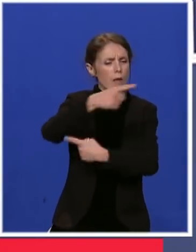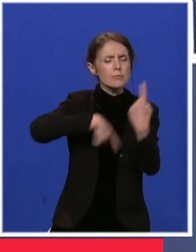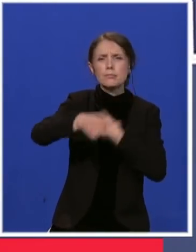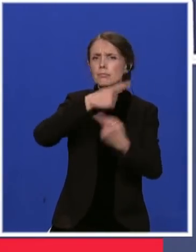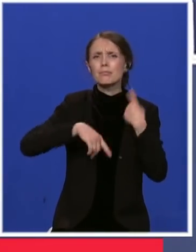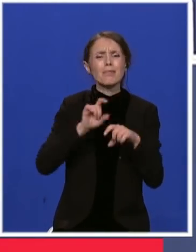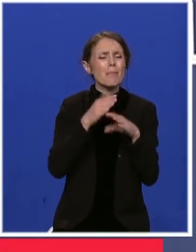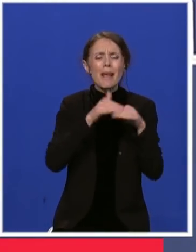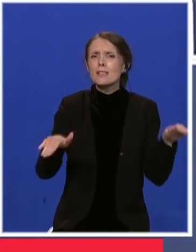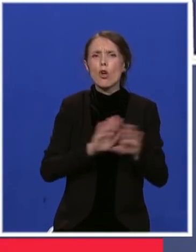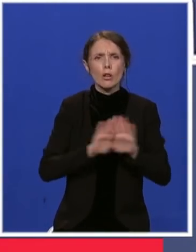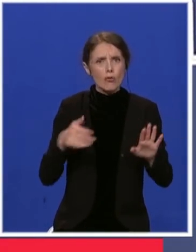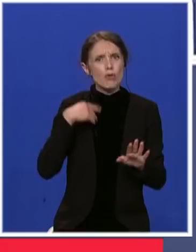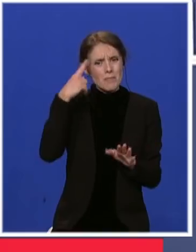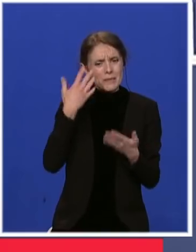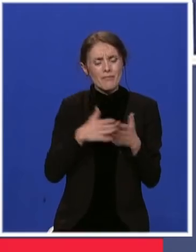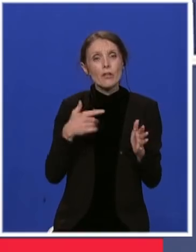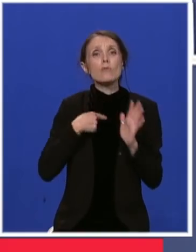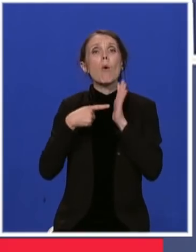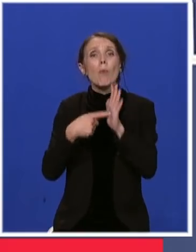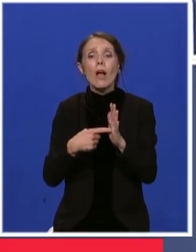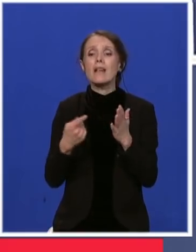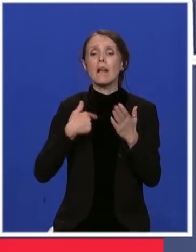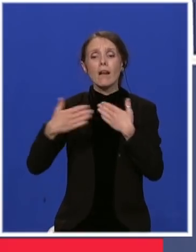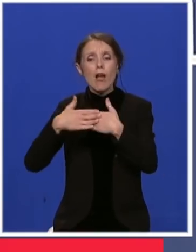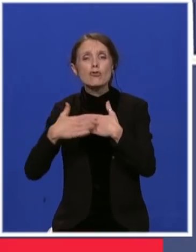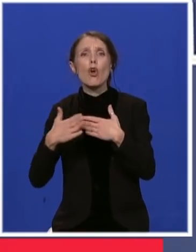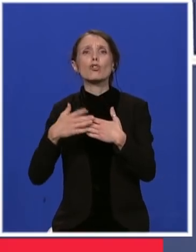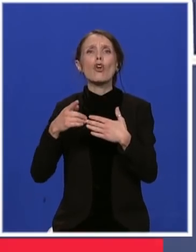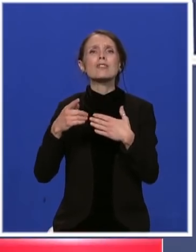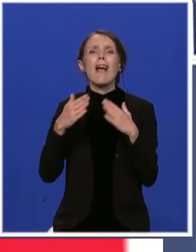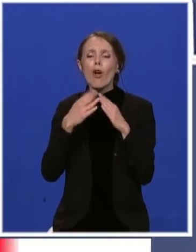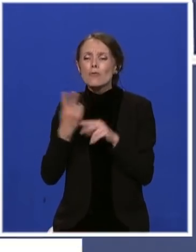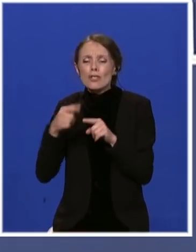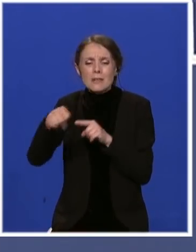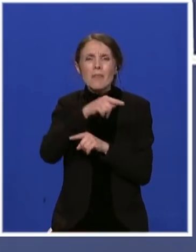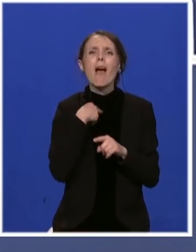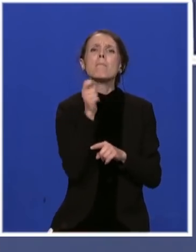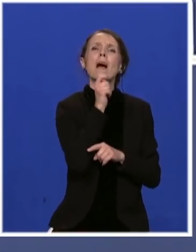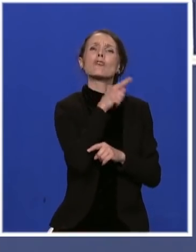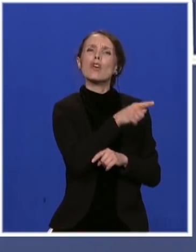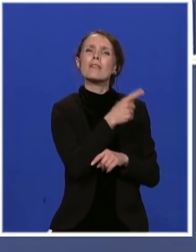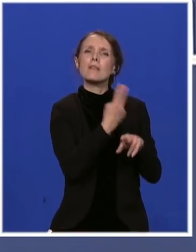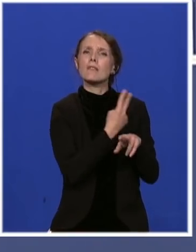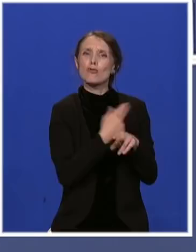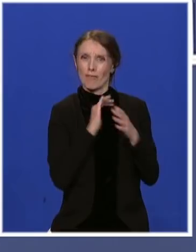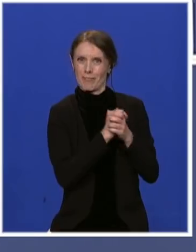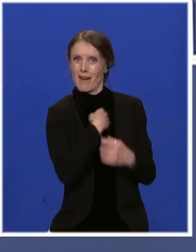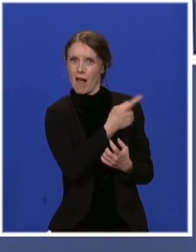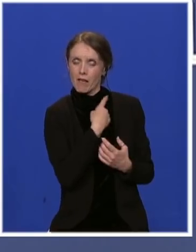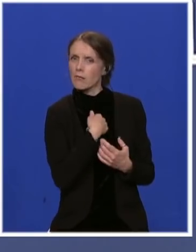pokazali svojim odnosom prema svim susedima. Sa našim mađarskim prijateljima smo otvorili granicu apsolutno.